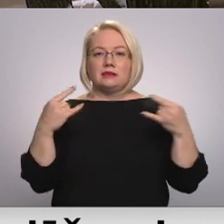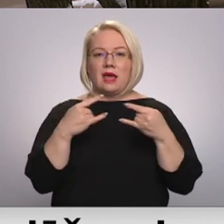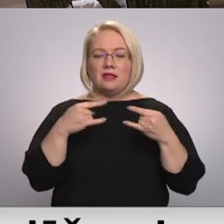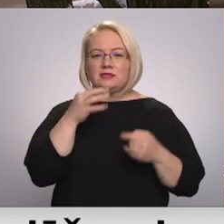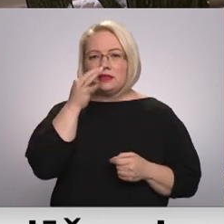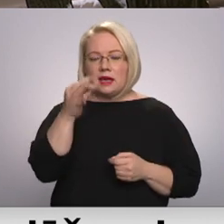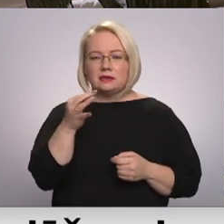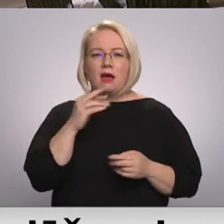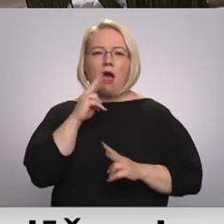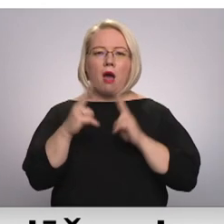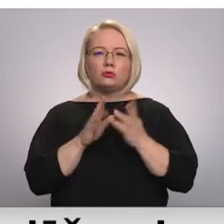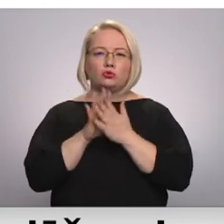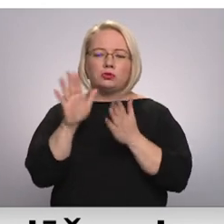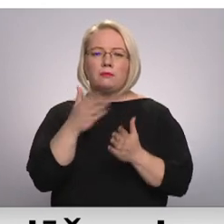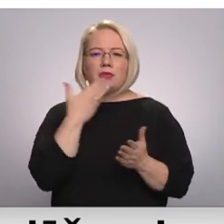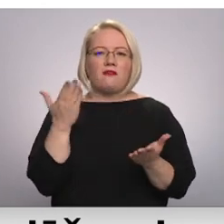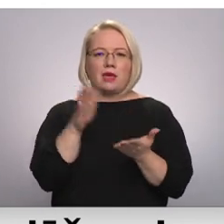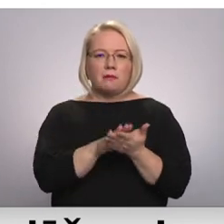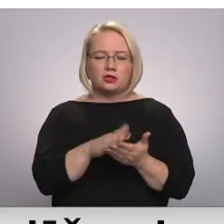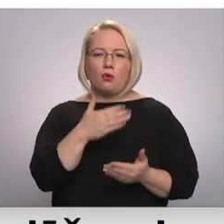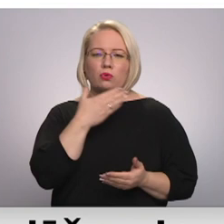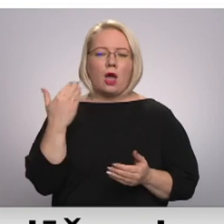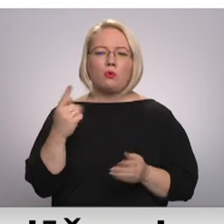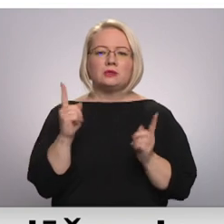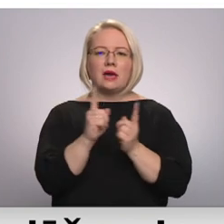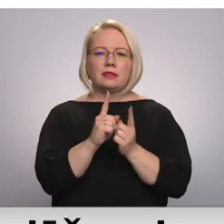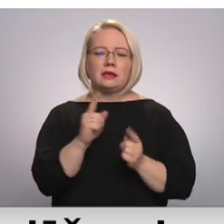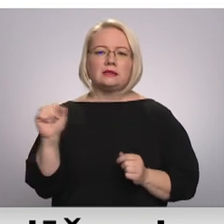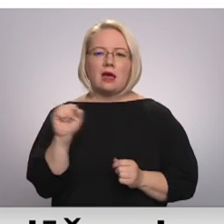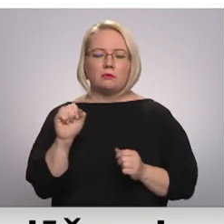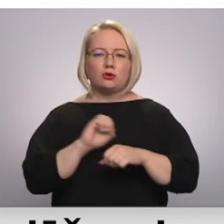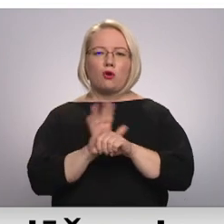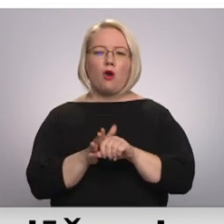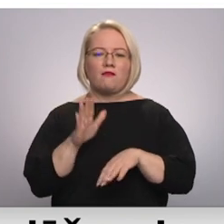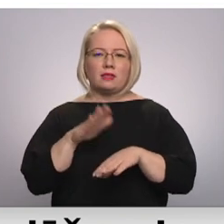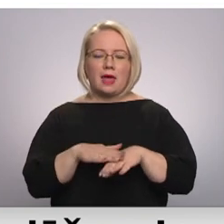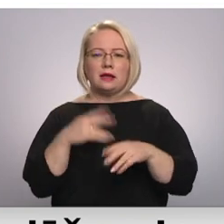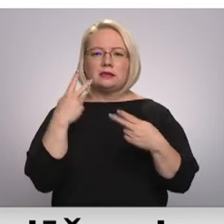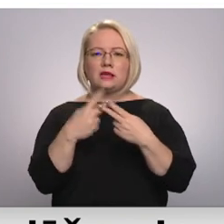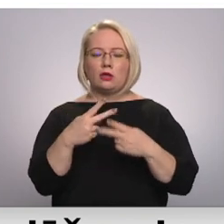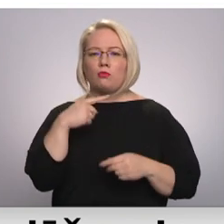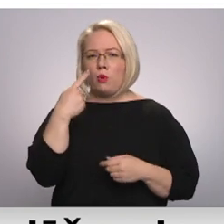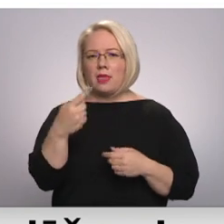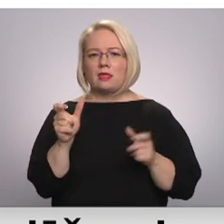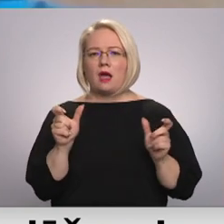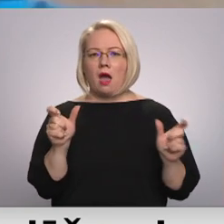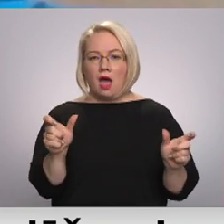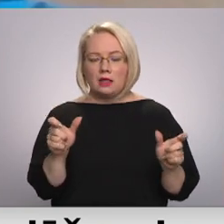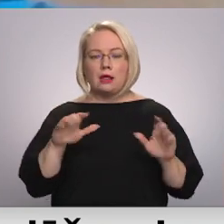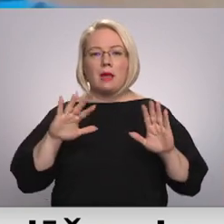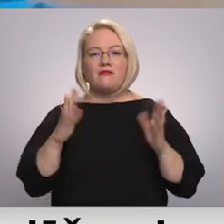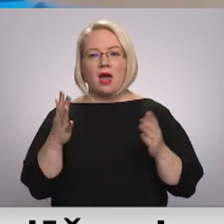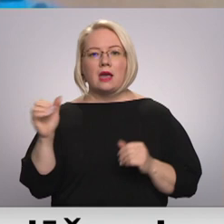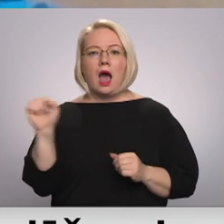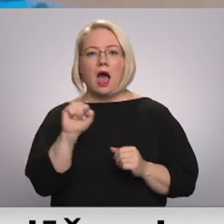apsūdzībām nav iepazinies un nav sāticis arī savais stāvamo, jo COVID-19 dēļ cietumā noteikti karantīna. Bet par to vai Jādamsona